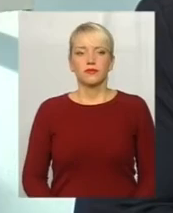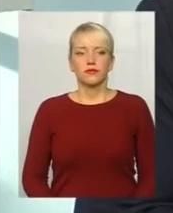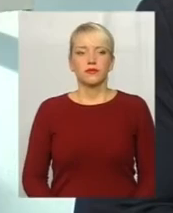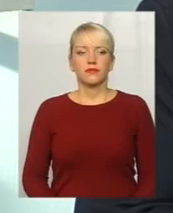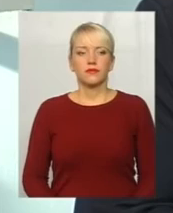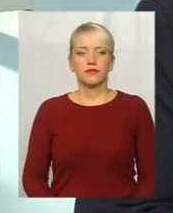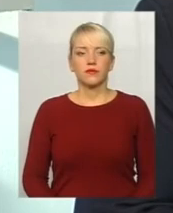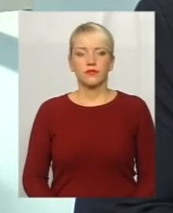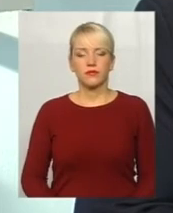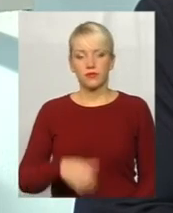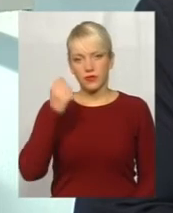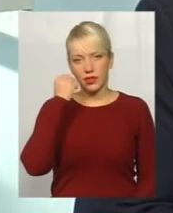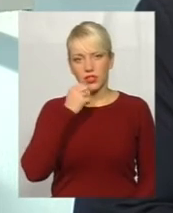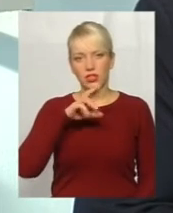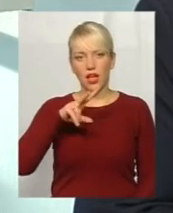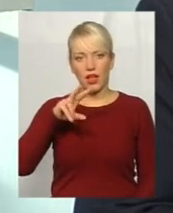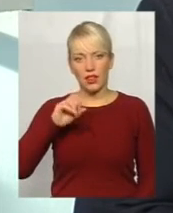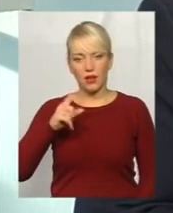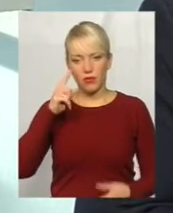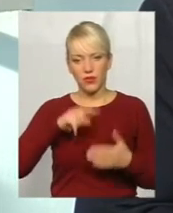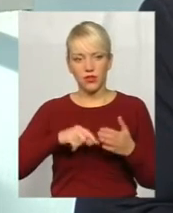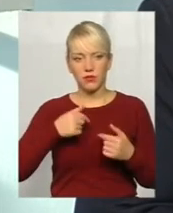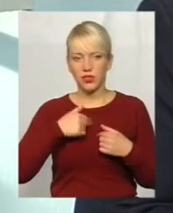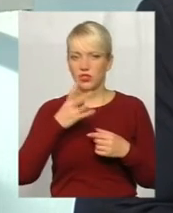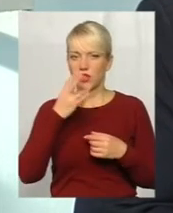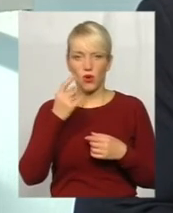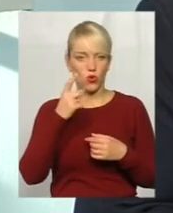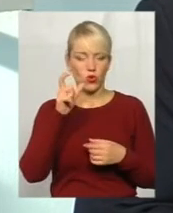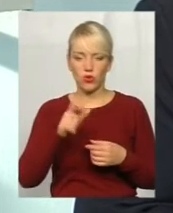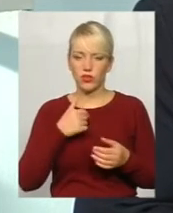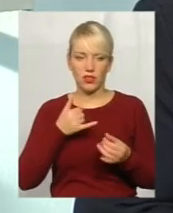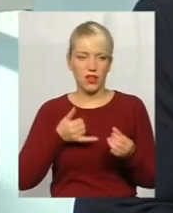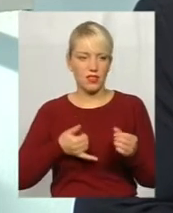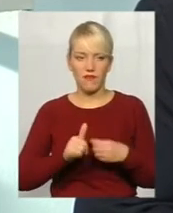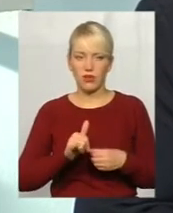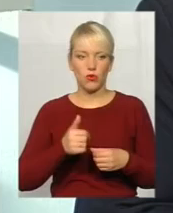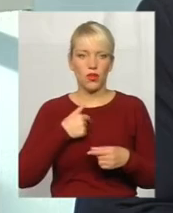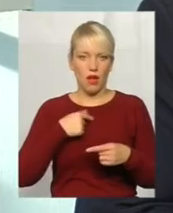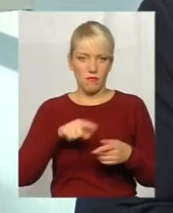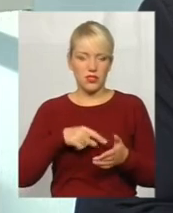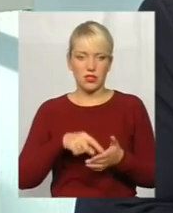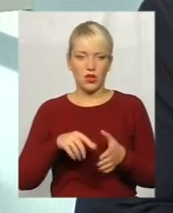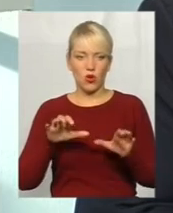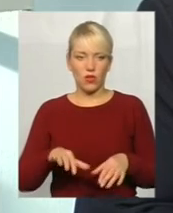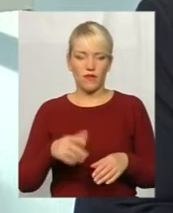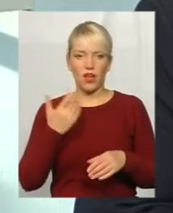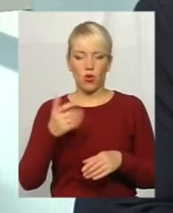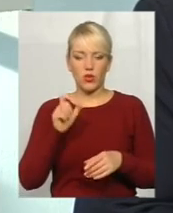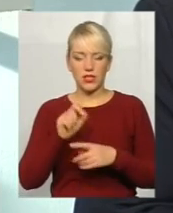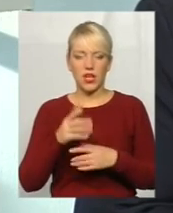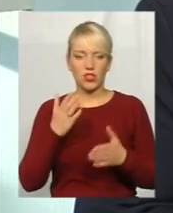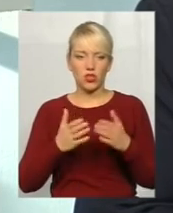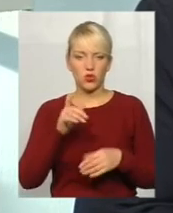Чиро вдячний. Ну, повірте мені, ще не одну людину я не від футболив, тому що міський голова, якраз його задача, навіть якщо людина